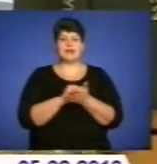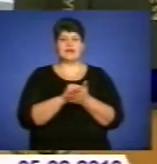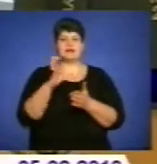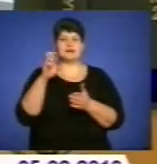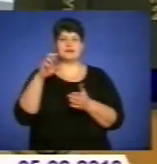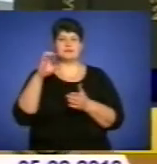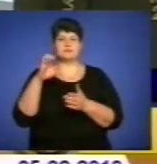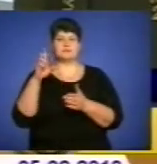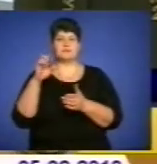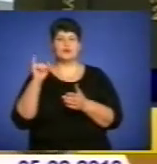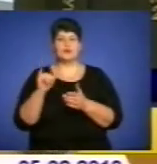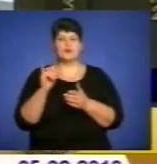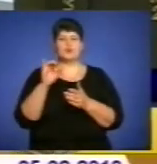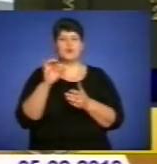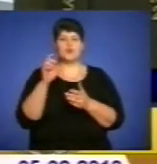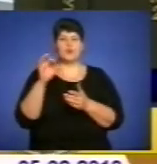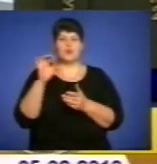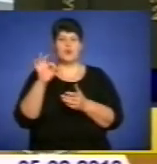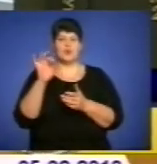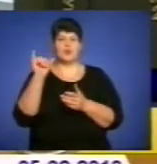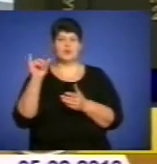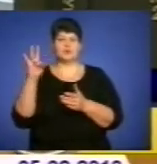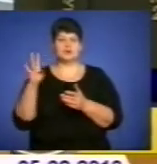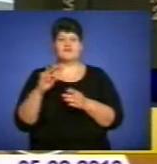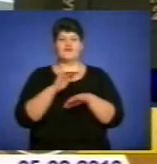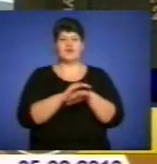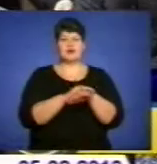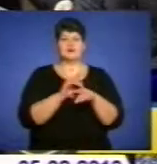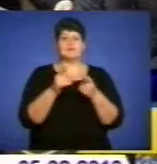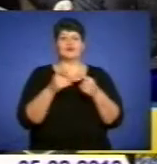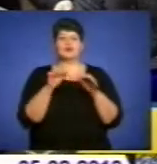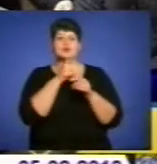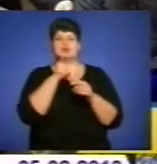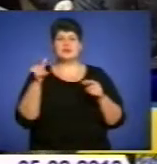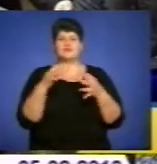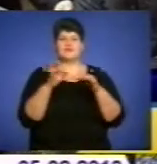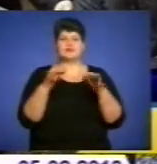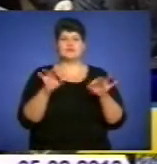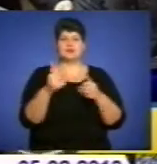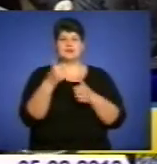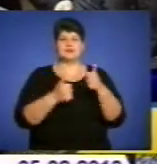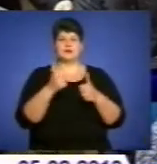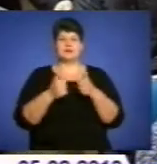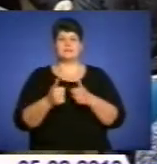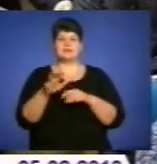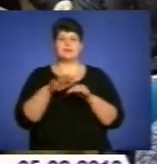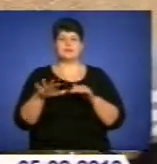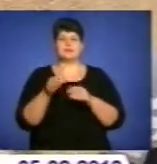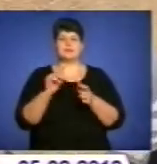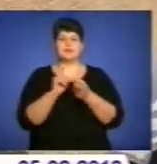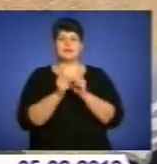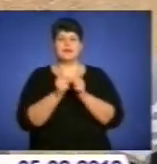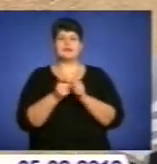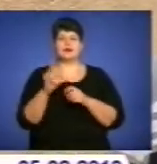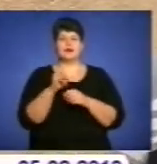Публікація цих документів відкриває багато невідомих фактів про добу визвольних змагань УН та УПА на Тернопільщині. Та спростовує ряд